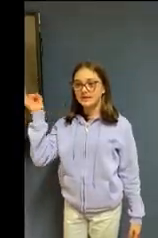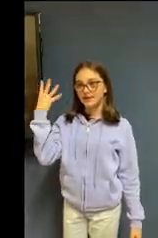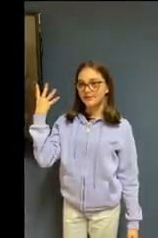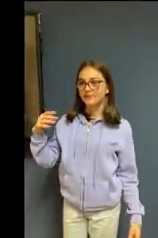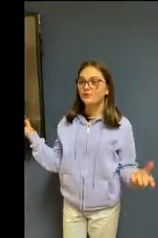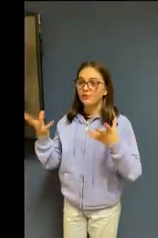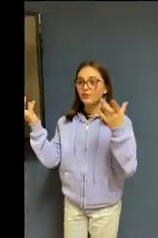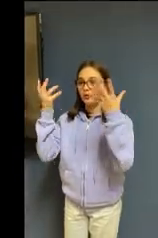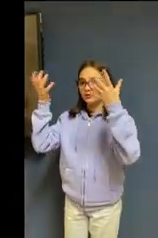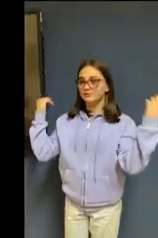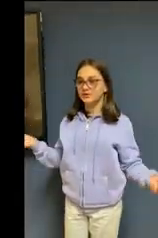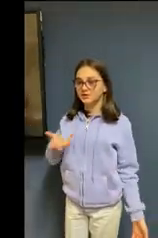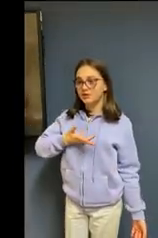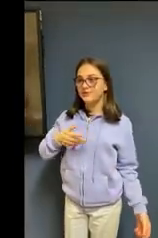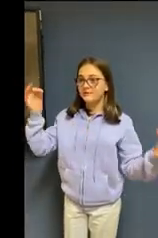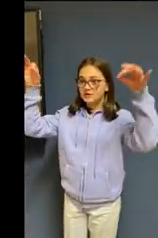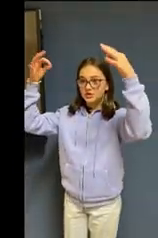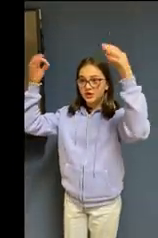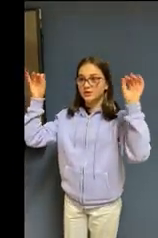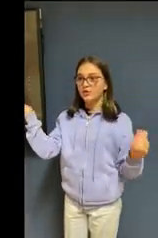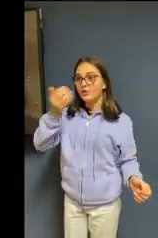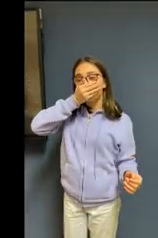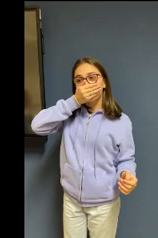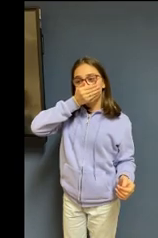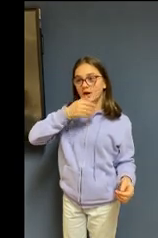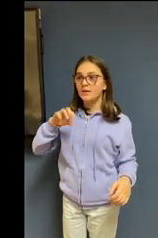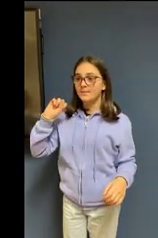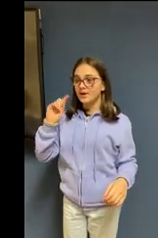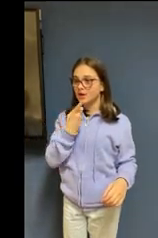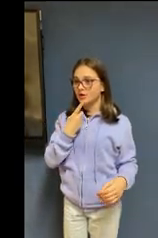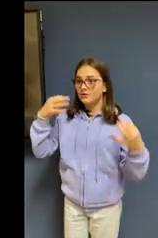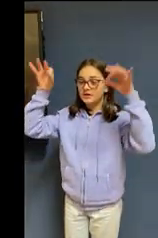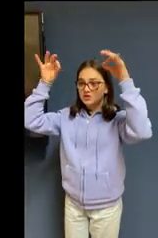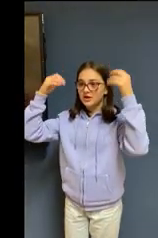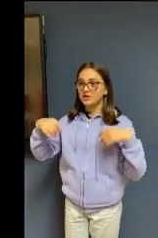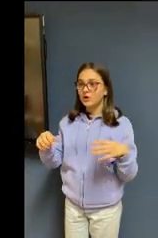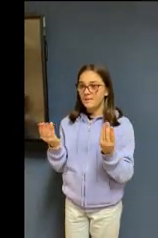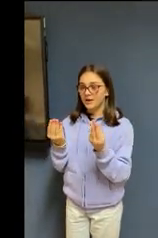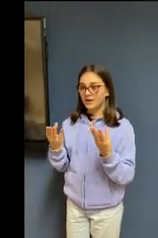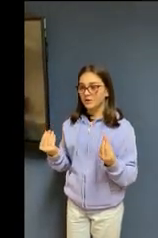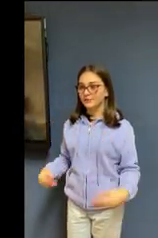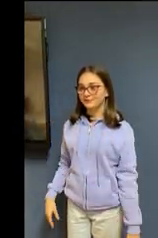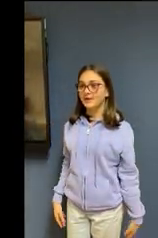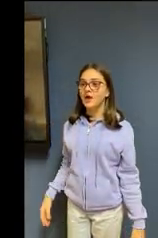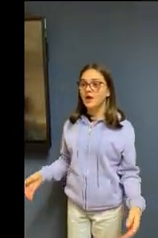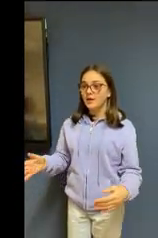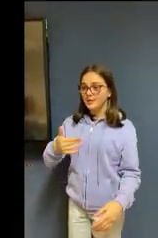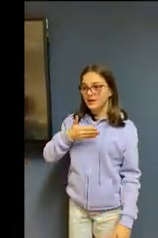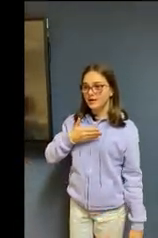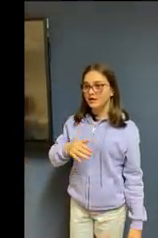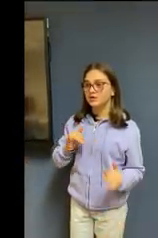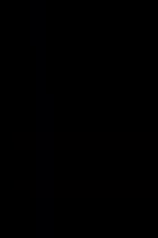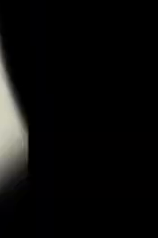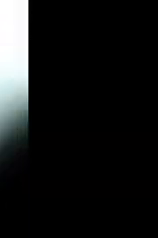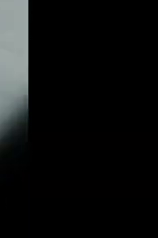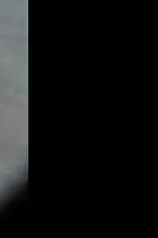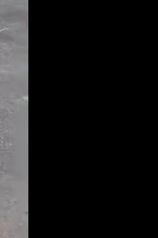di fumo coprite le vie respiratorie con un fazzoletto possibilmente bagnato.